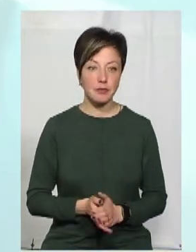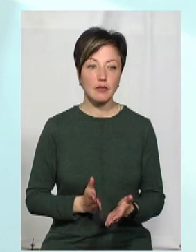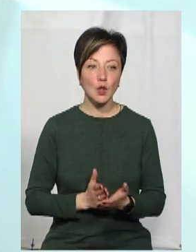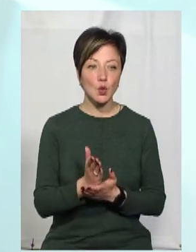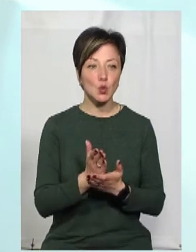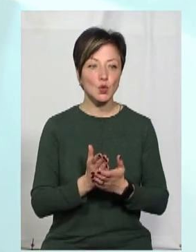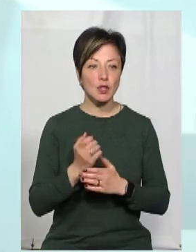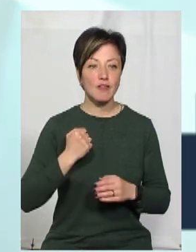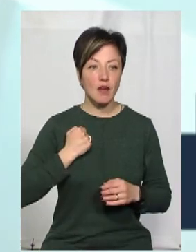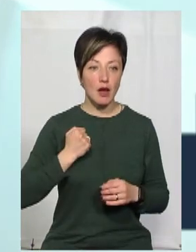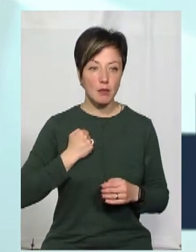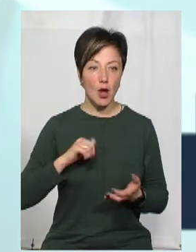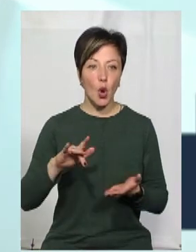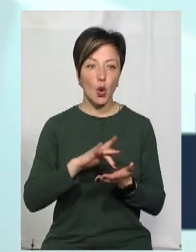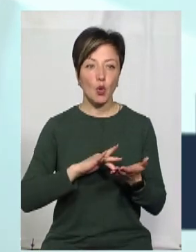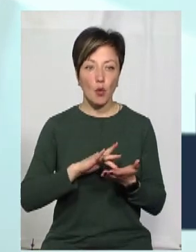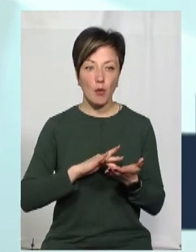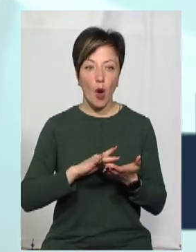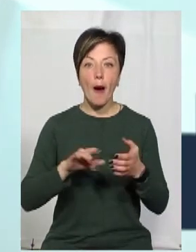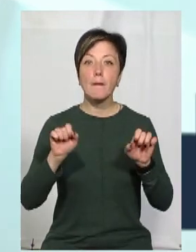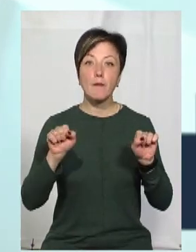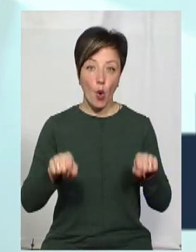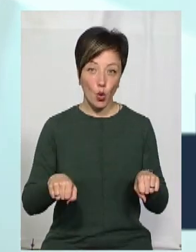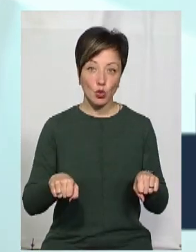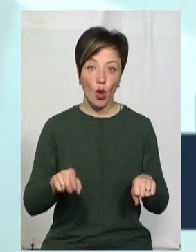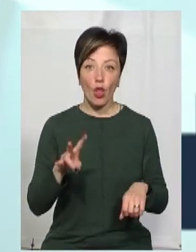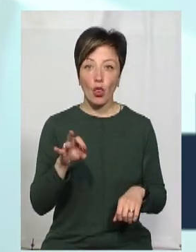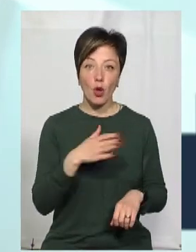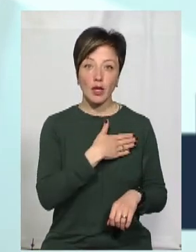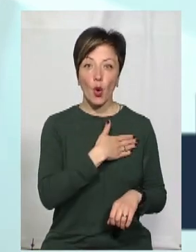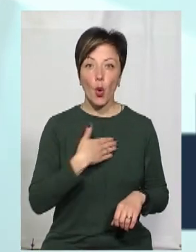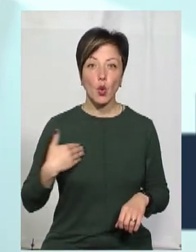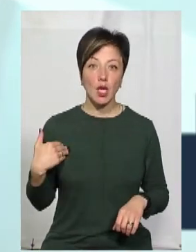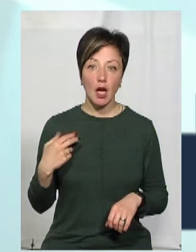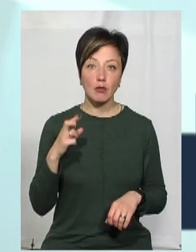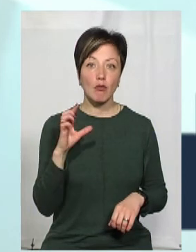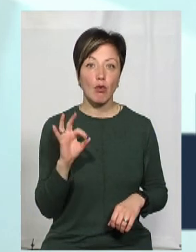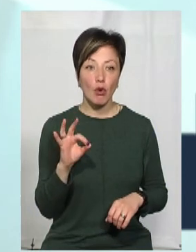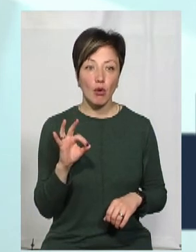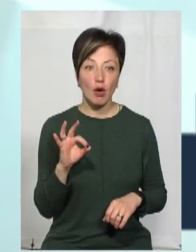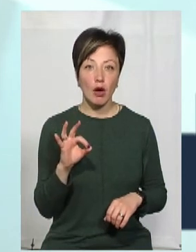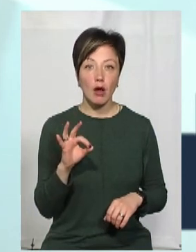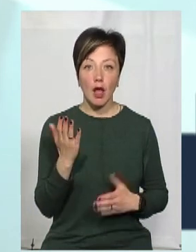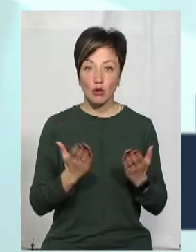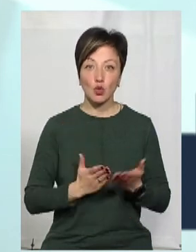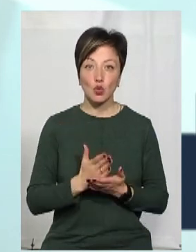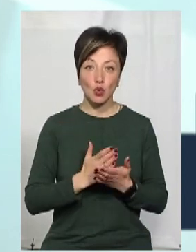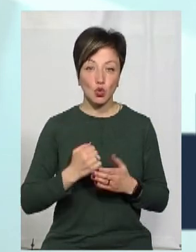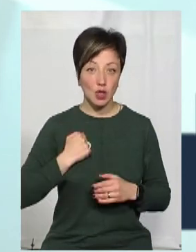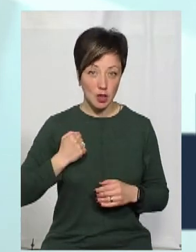Служити ромів можуть служити, але не хочуть того, що підуть служити.